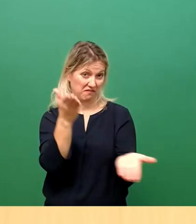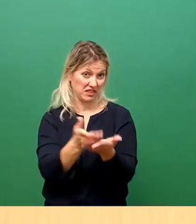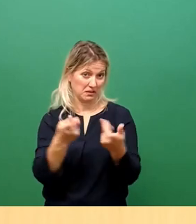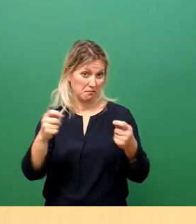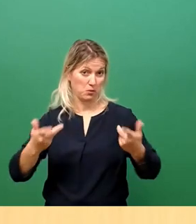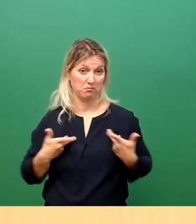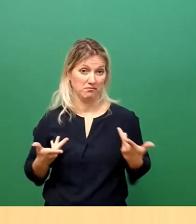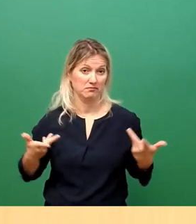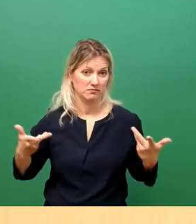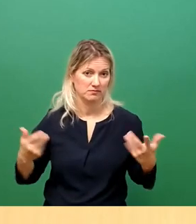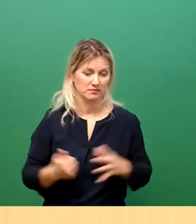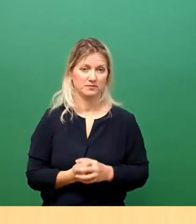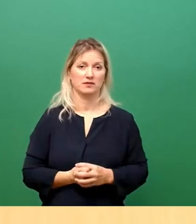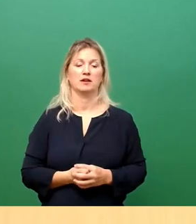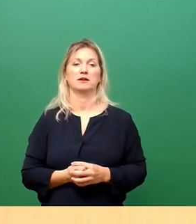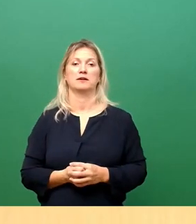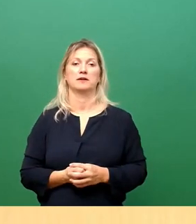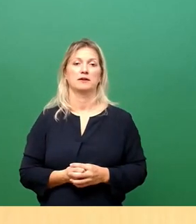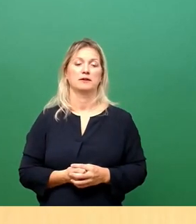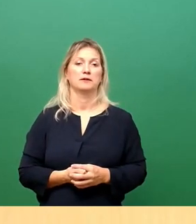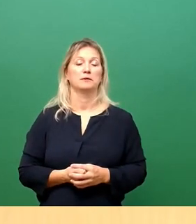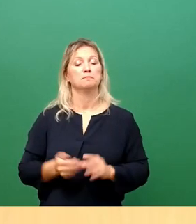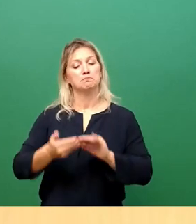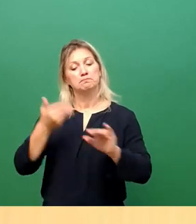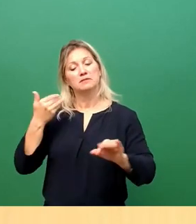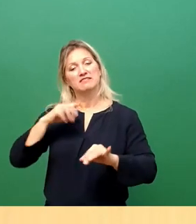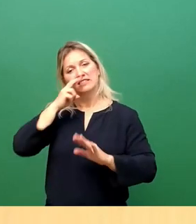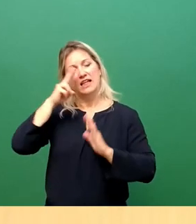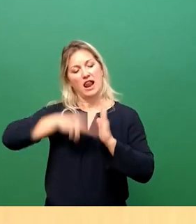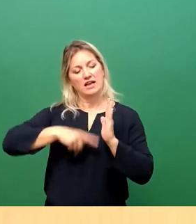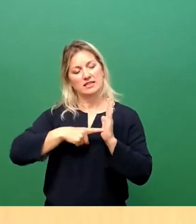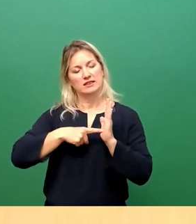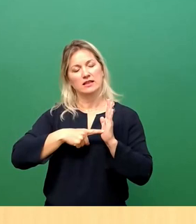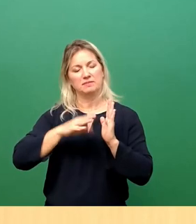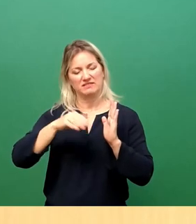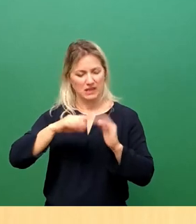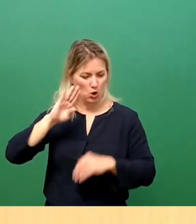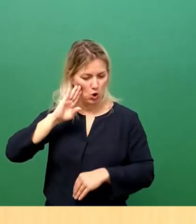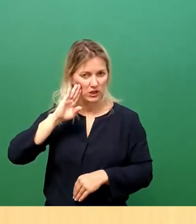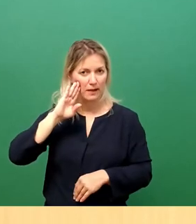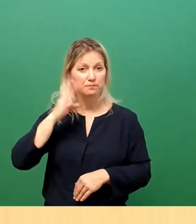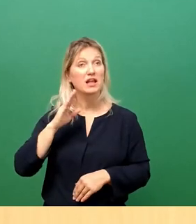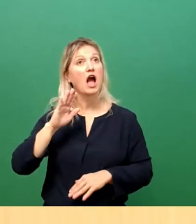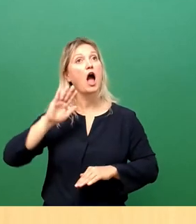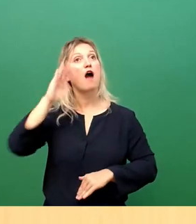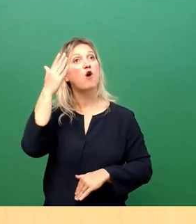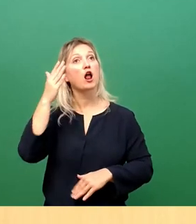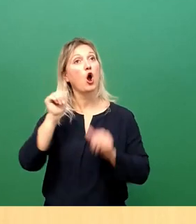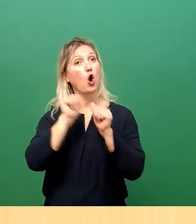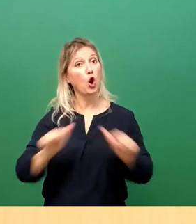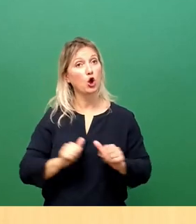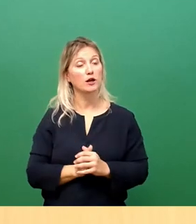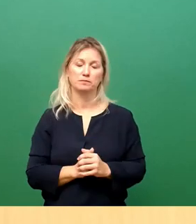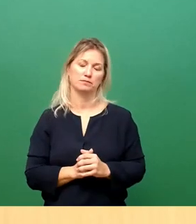Meine Damen und Herren, ich habe im Vorfeld gelesen und gehört, Erfolg ist kein Glück, sondern nur das Ergebnis von Blut,